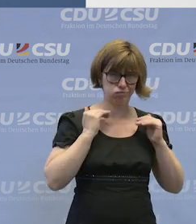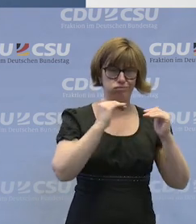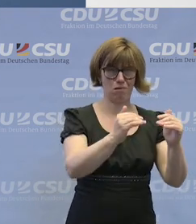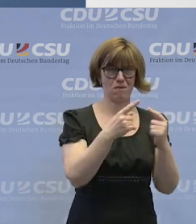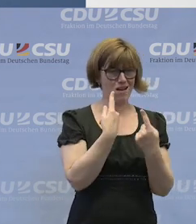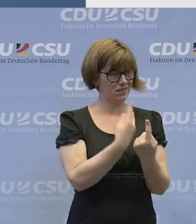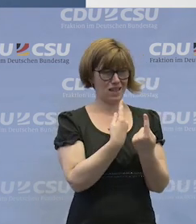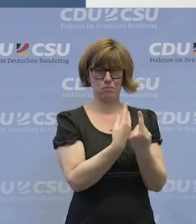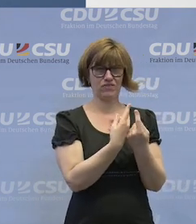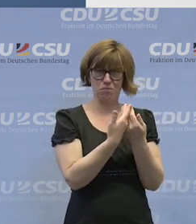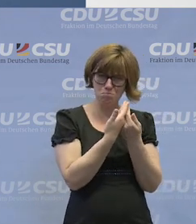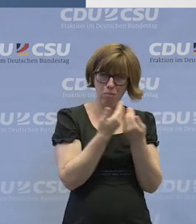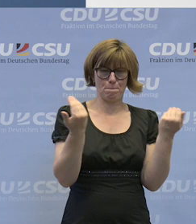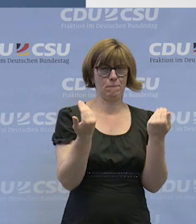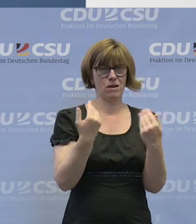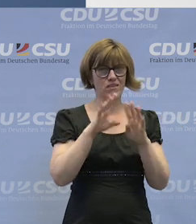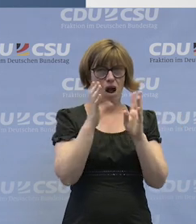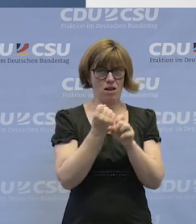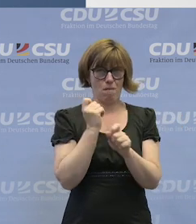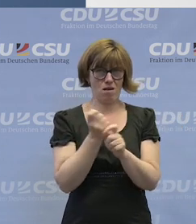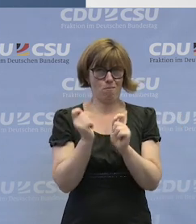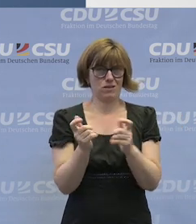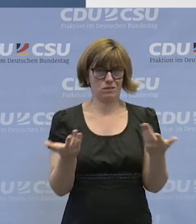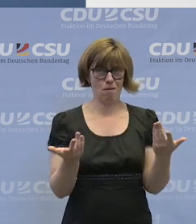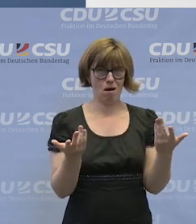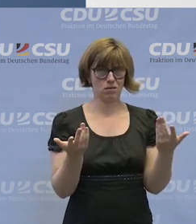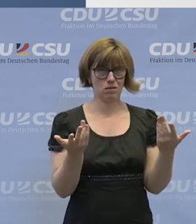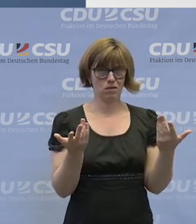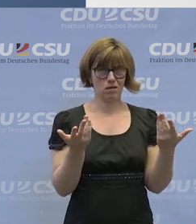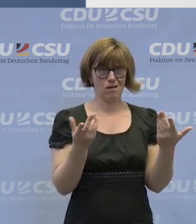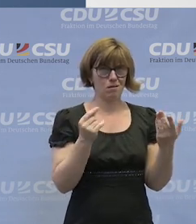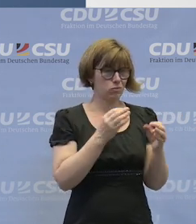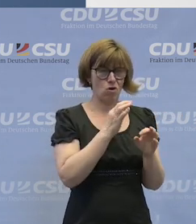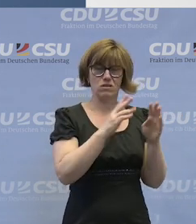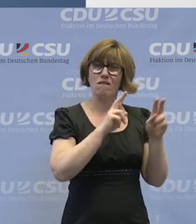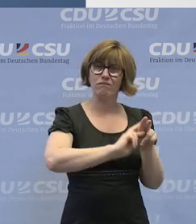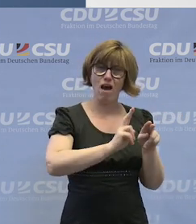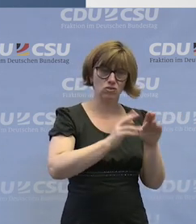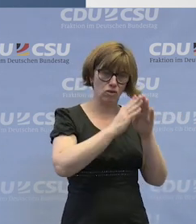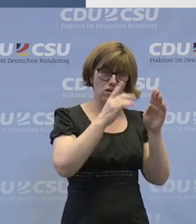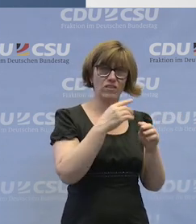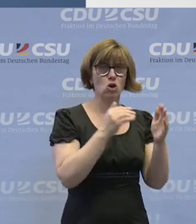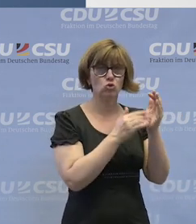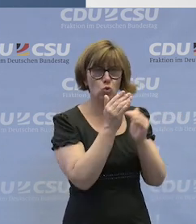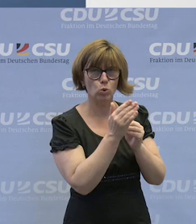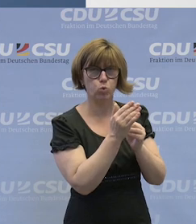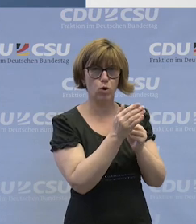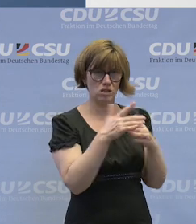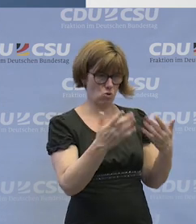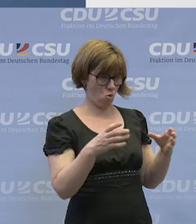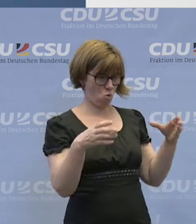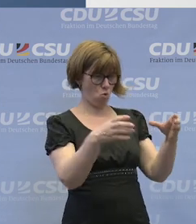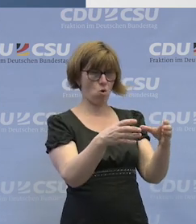definitiv getrennt sind vom allgemeinen Arbeitsmarkt. Also das heißt, Werkstätten sind strukturell erstmal so